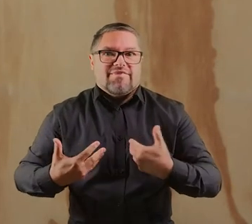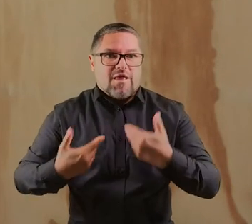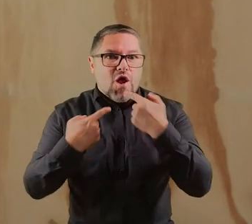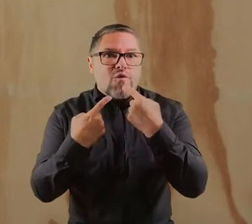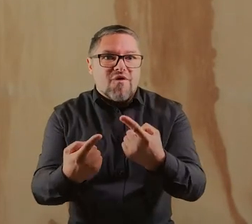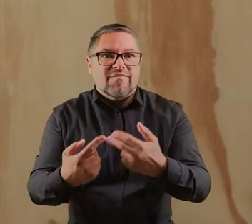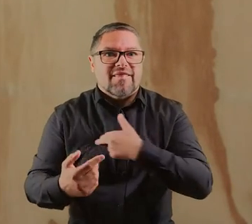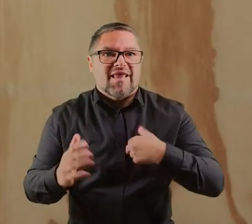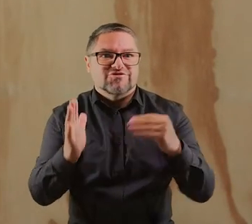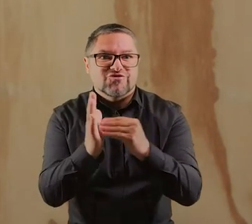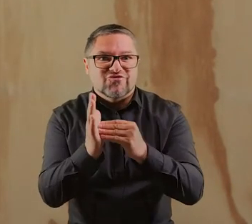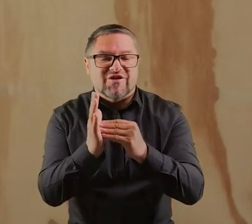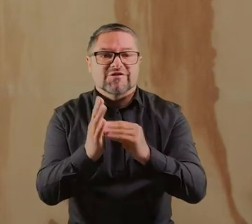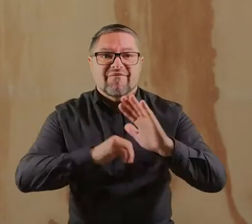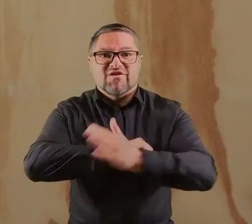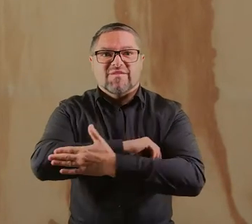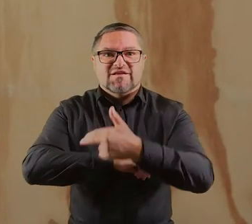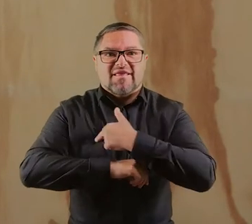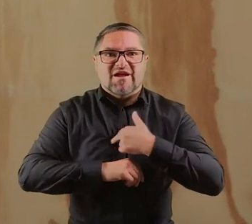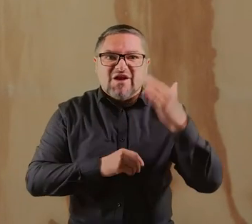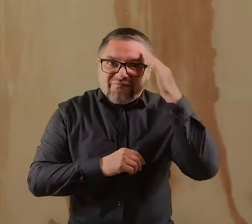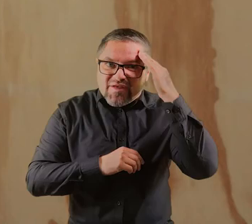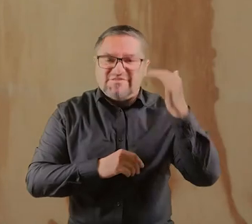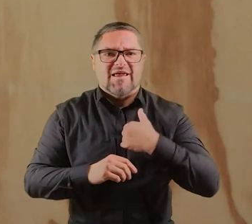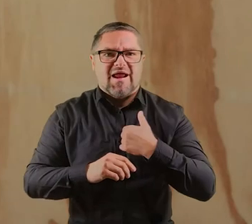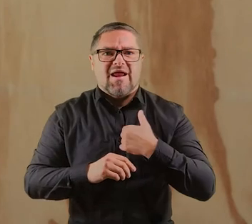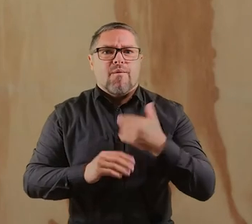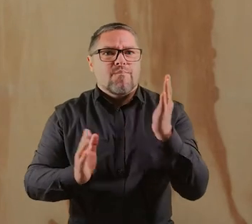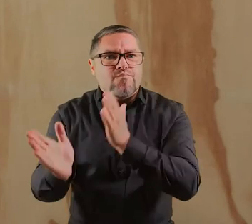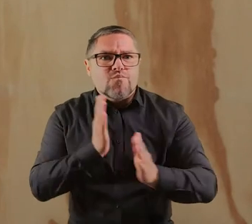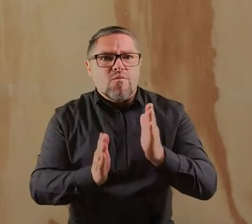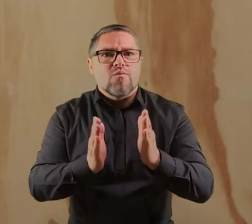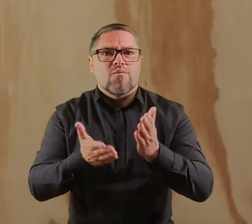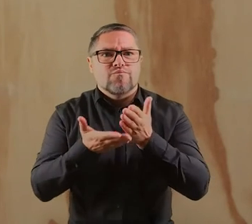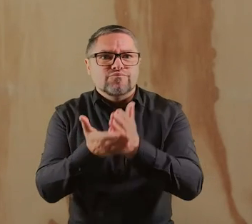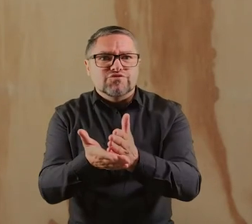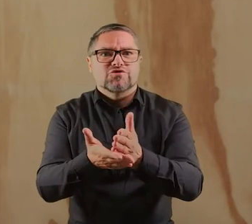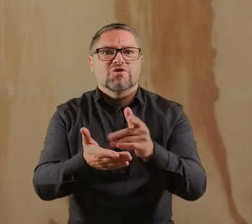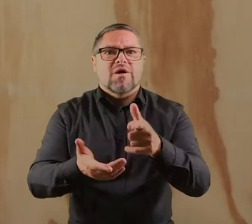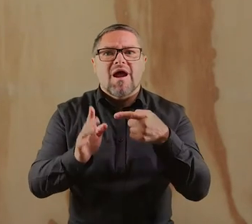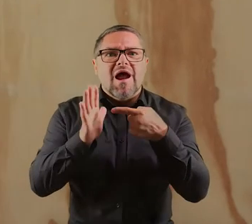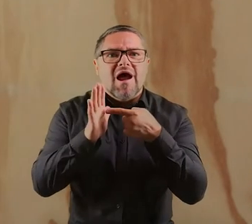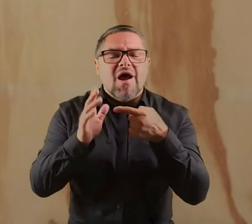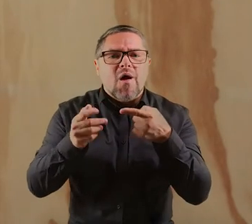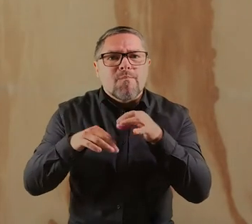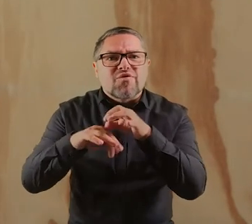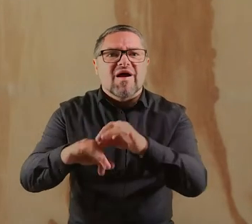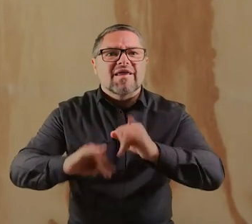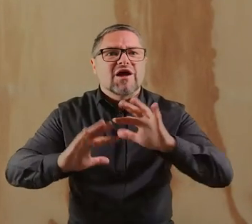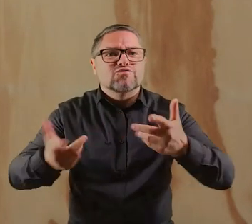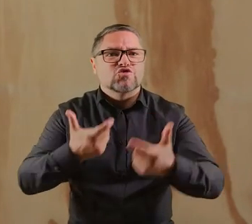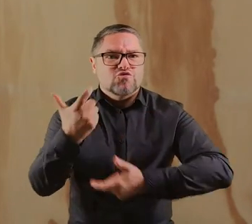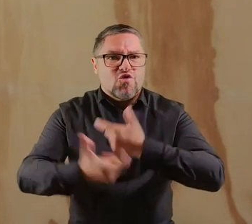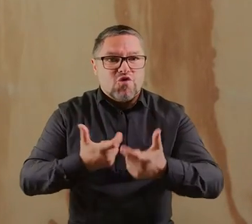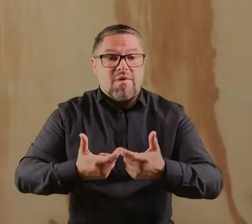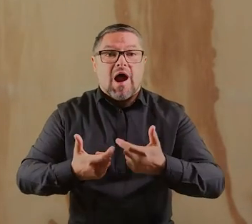podzielimy się z Państwem naszym doświadczeniem, wysprzemy naszą wiedzą, pomożemy przygotować, pokierujemy, w jaki sposób możecie Państwo to